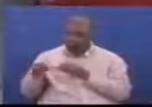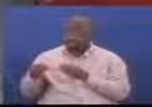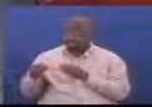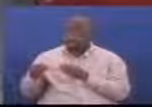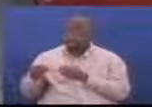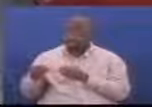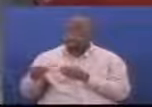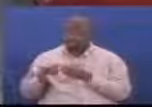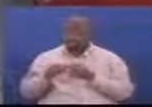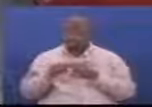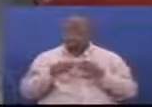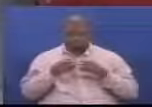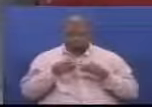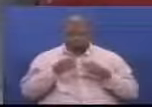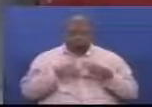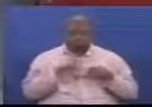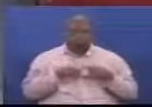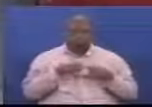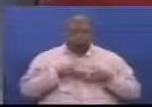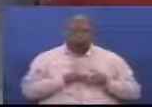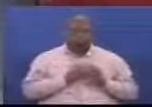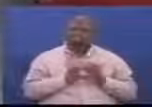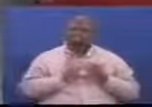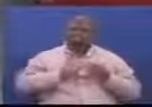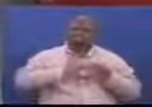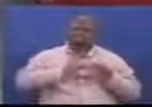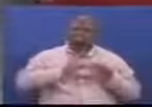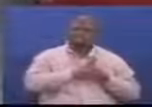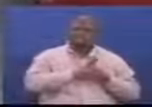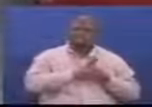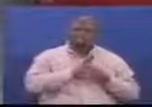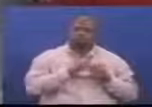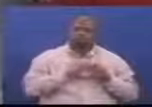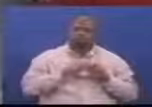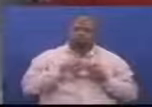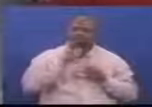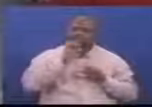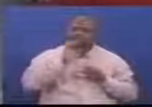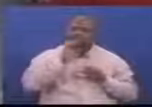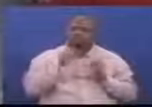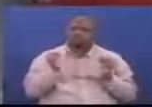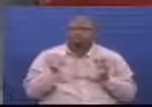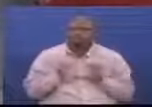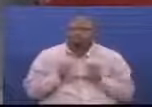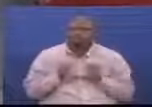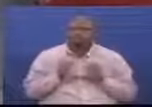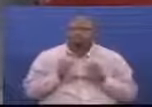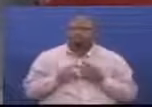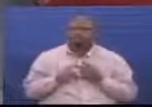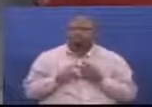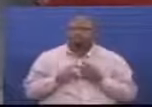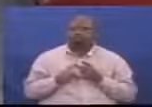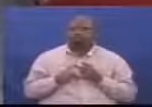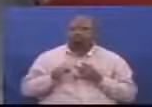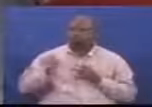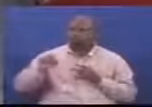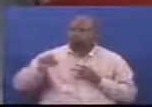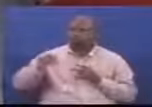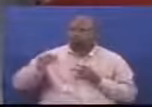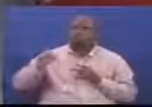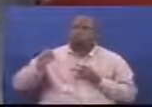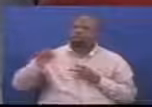kuzalisha vifungashio global parking Kiwanda cha kuzalisha vinyuaji baridi Sunny Food Company Sayona limit